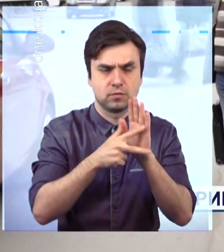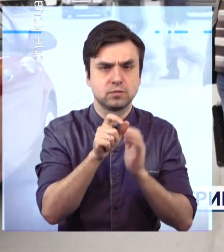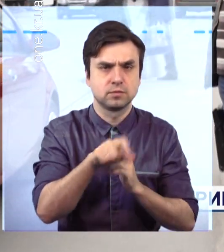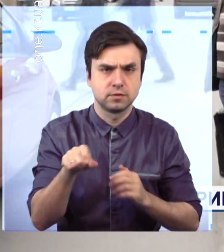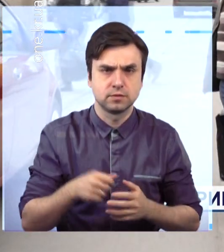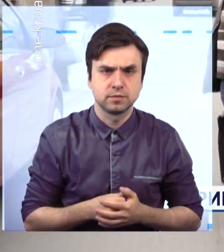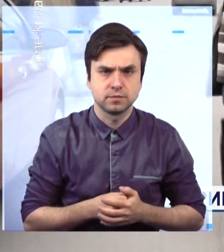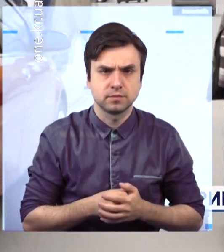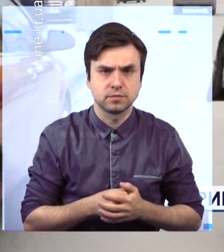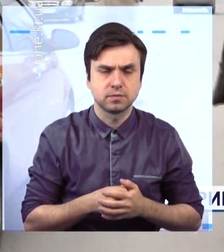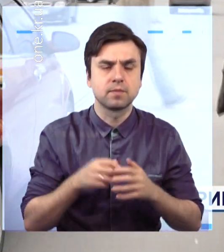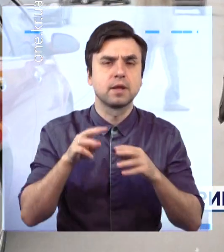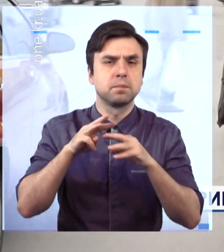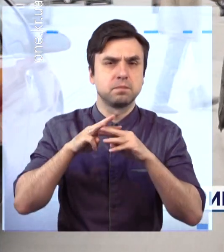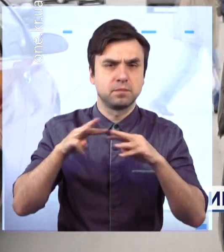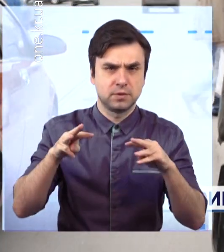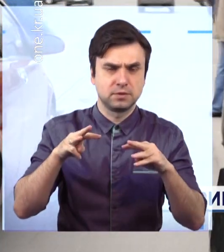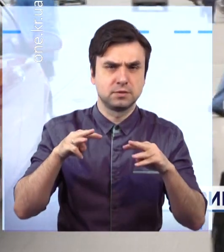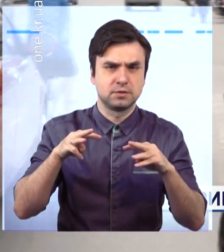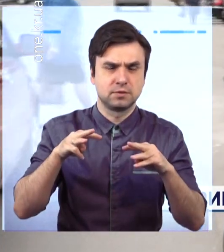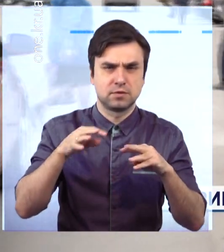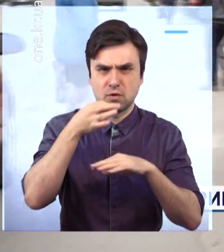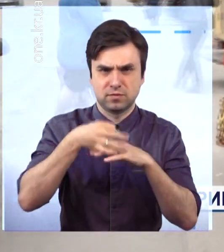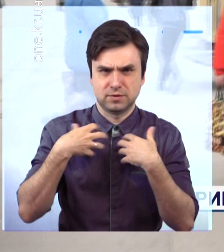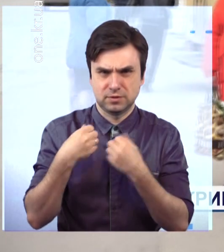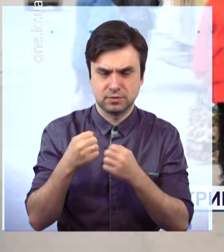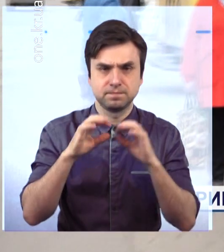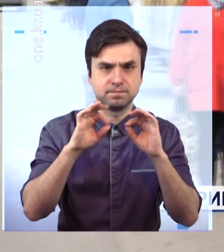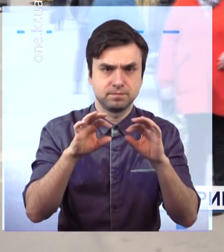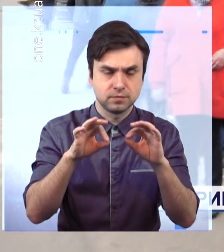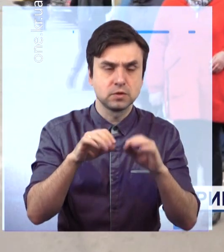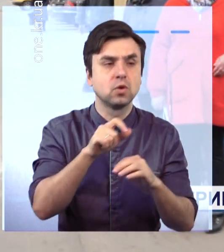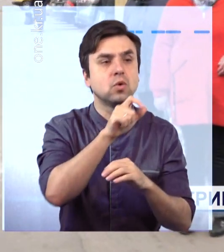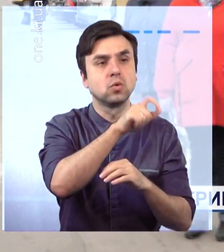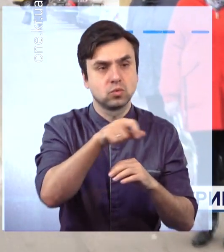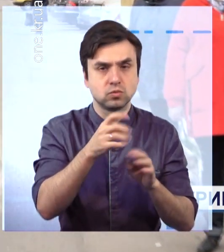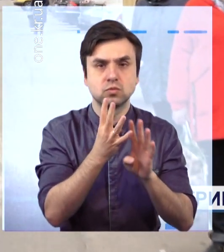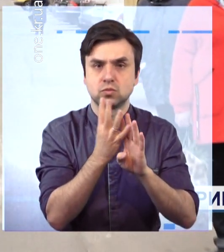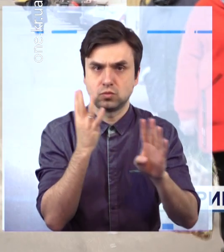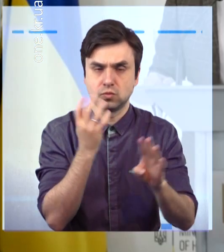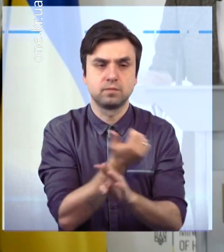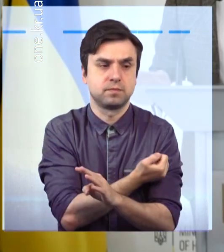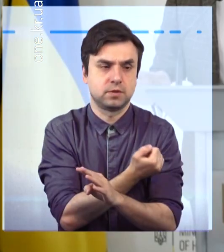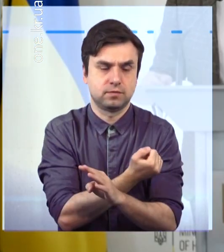міністерстві доповіли про те, скільки наразі в Україні бажаючих записалися на вакцинацію.